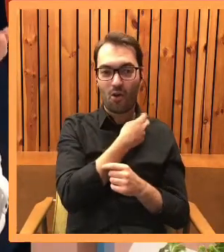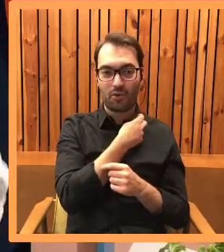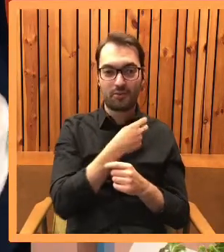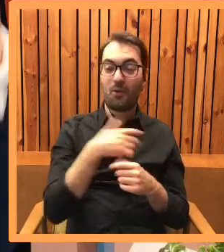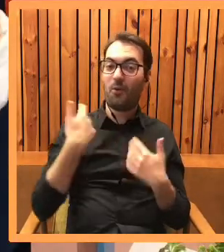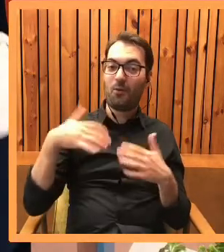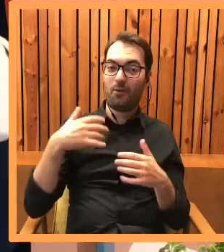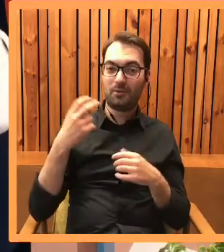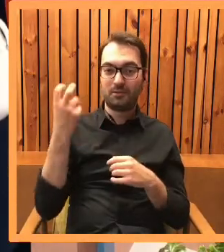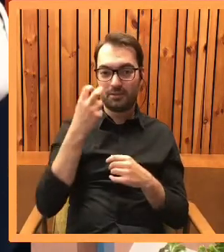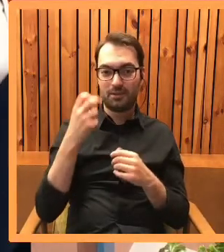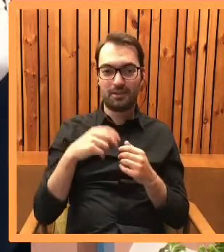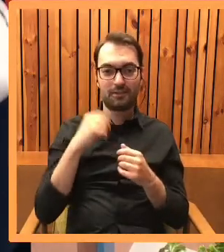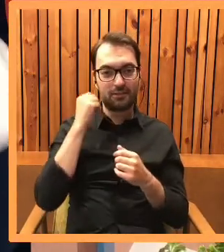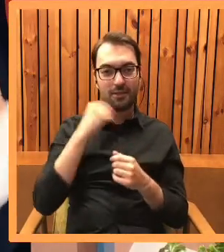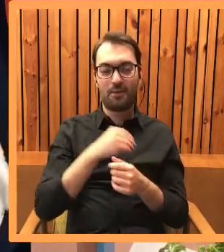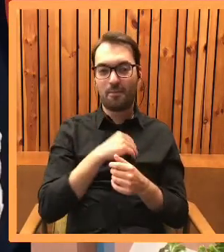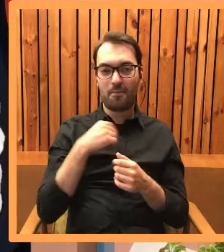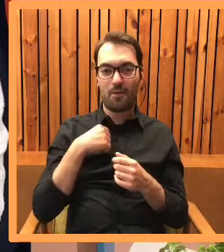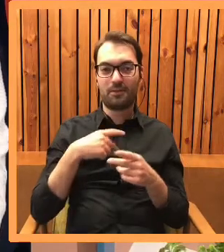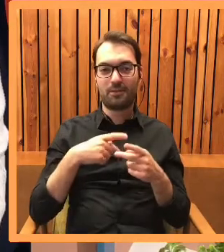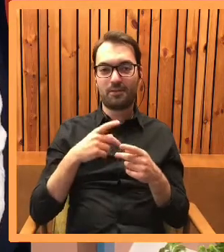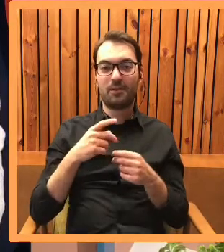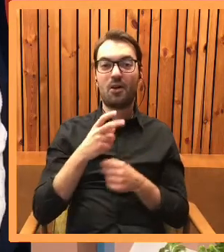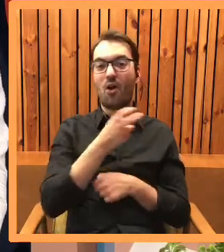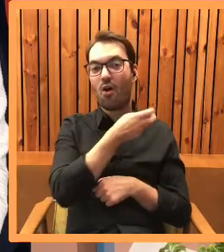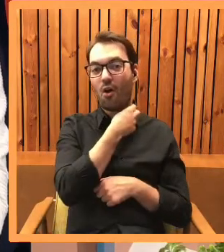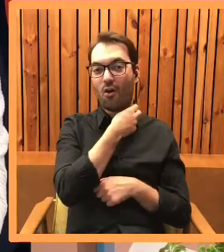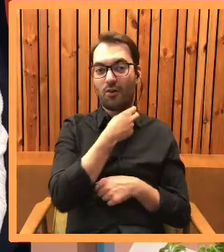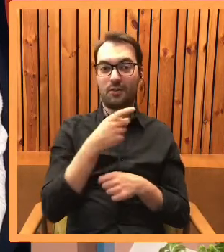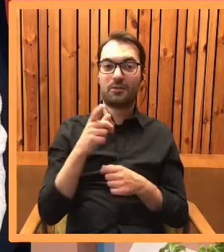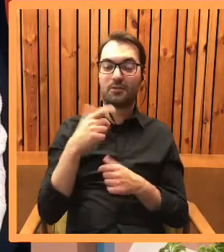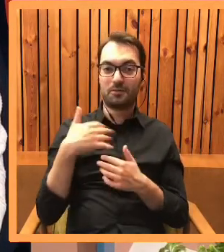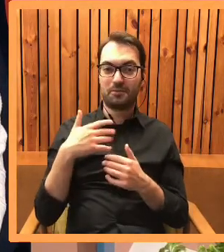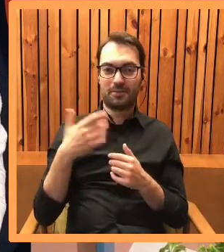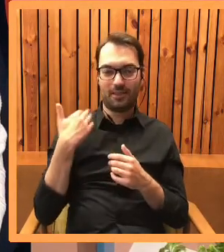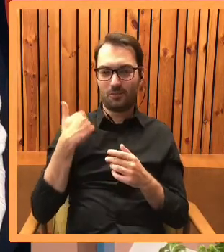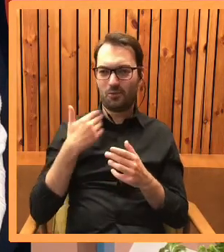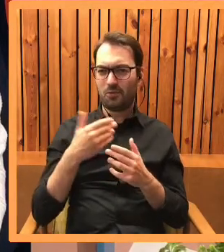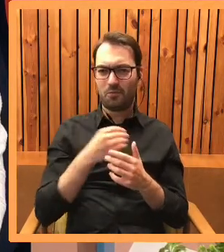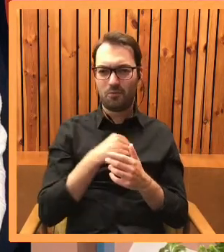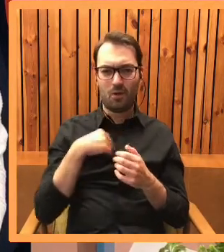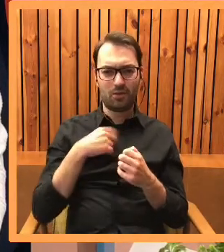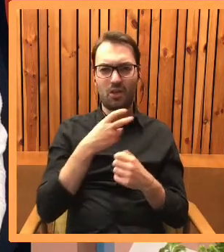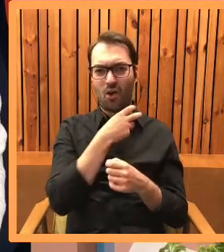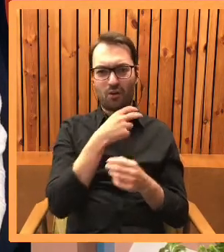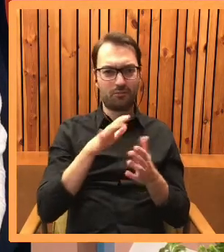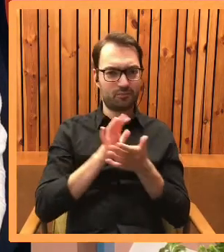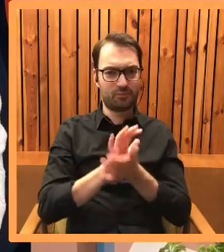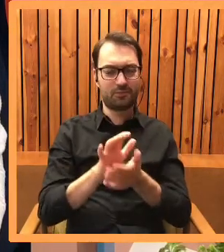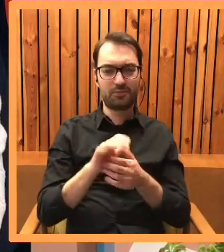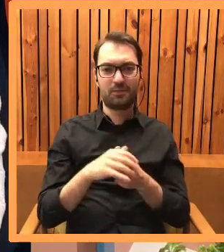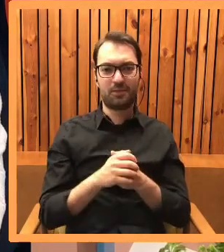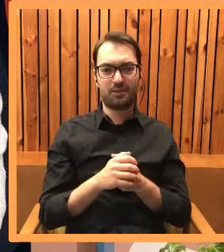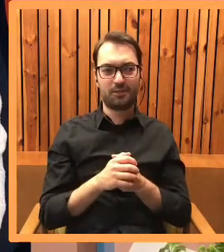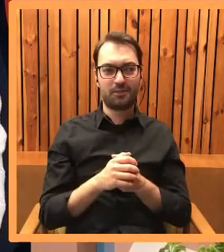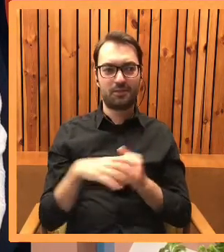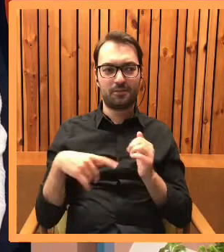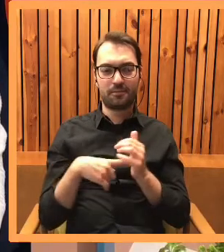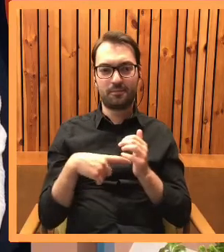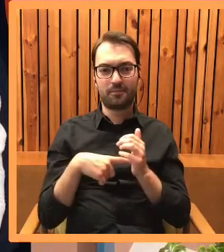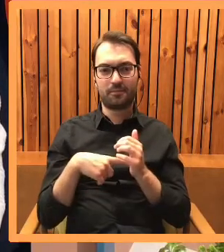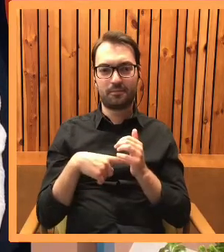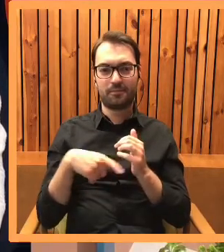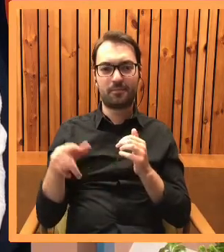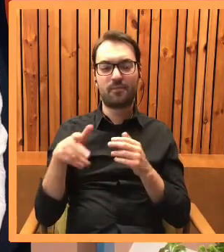był teraz bardzo ciekawy debiut też polski horror, jeżeli chodzi o horror, a teraz widzę, że ty wchodzisz w taką konwencję, oczywiście w tej działce